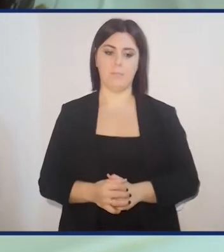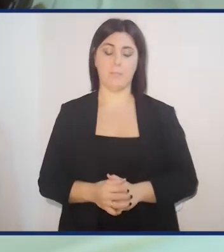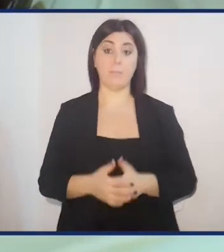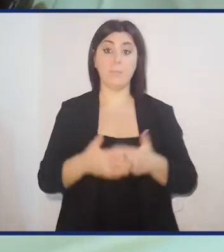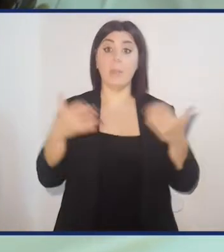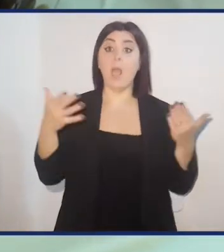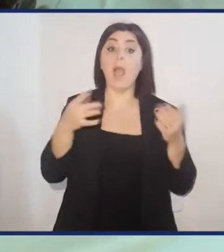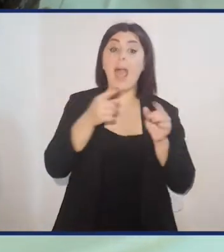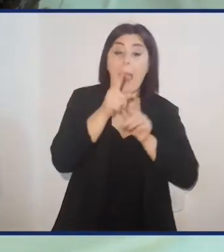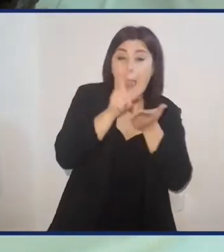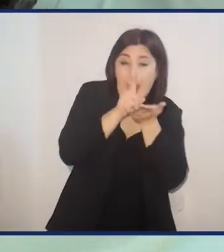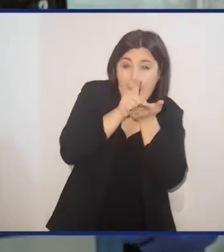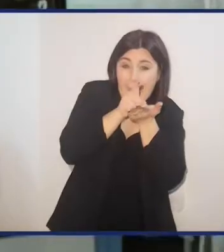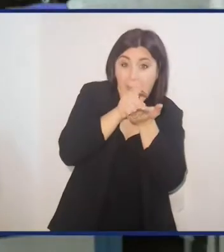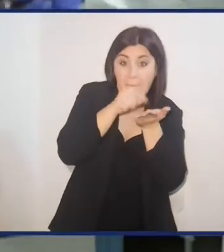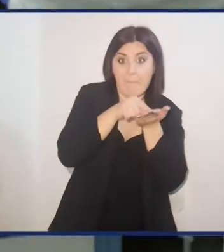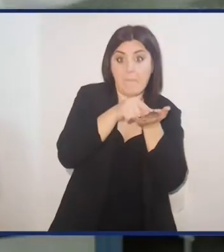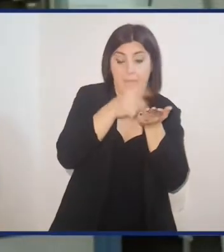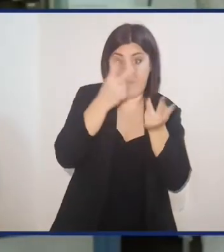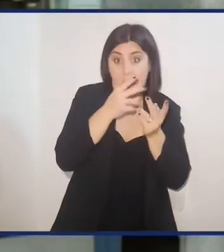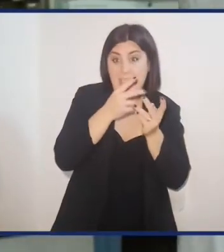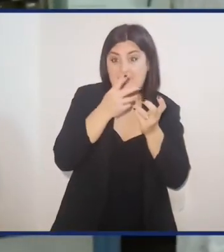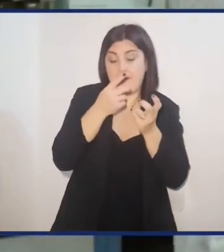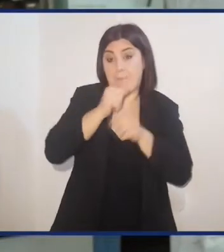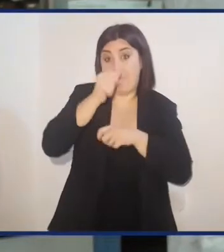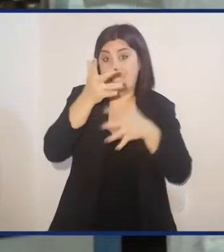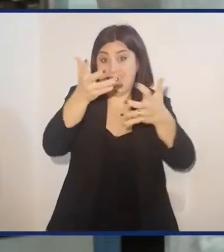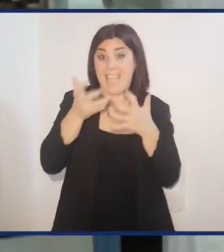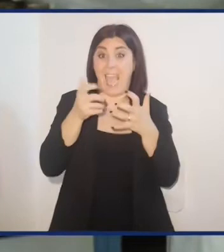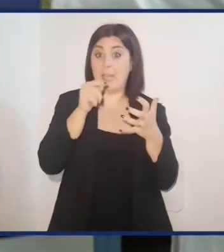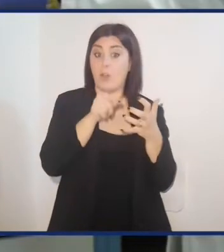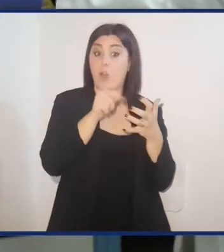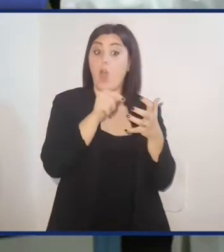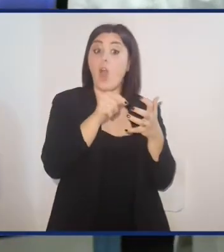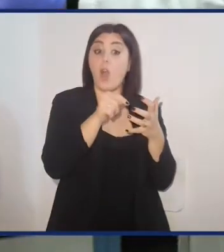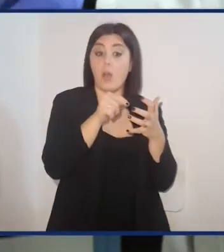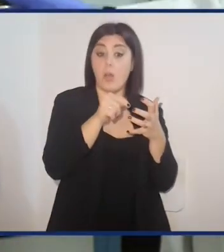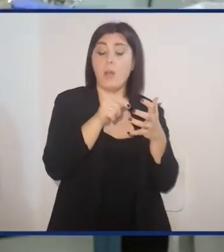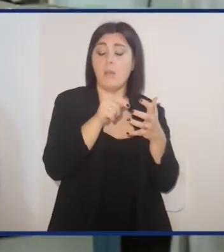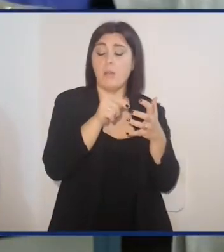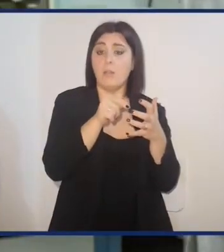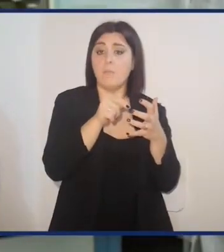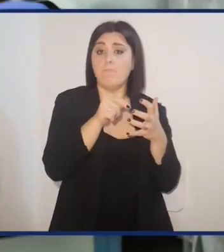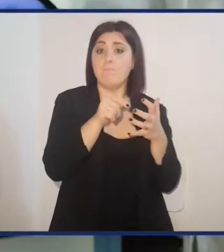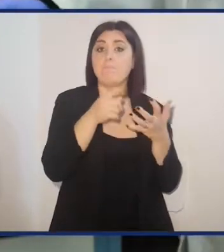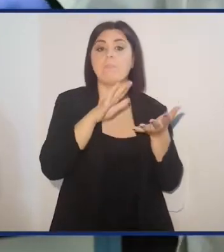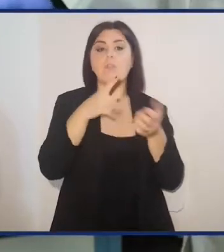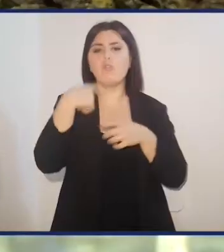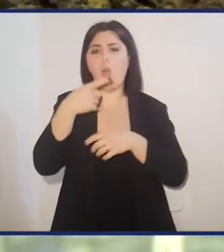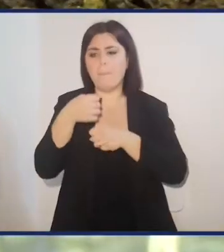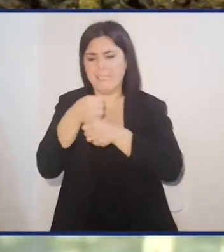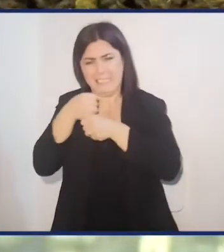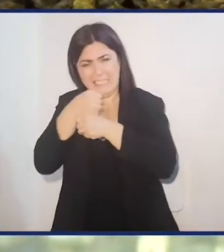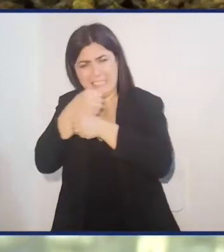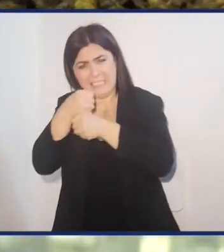Dalle larve, prima secche e poi